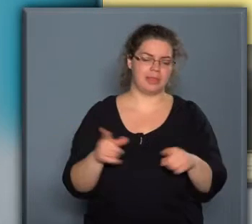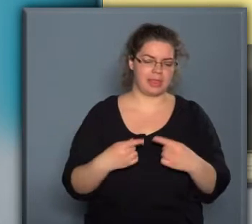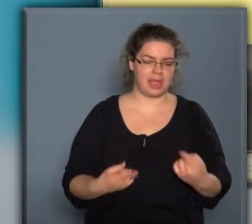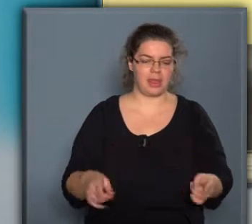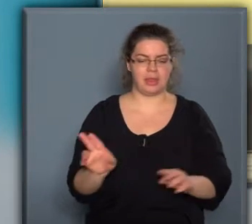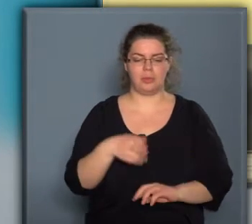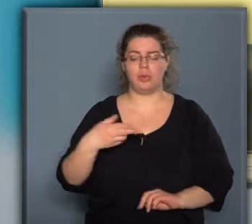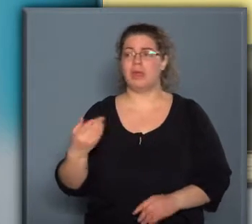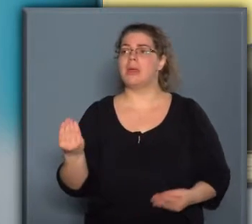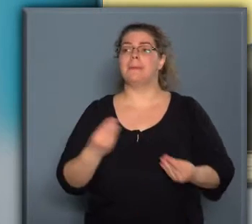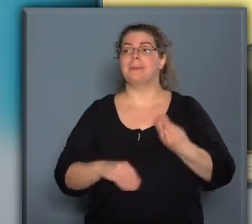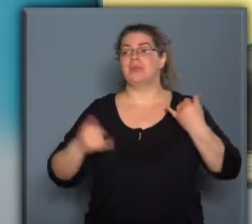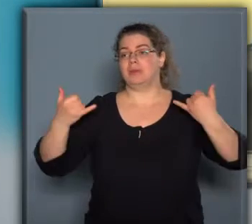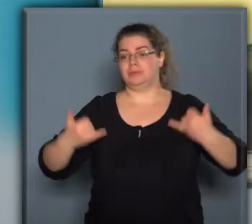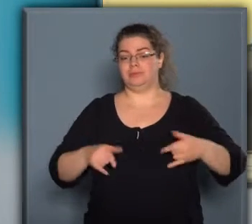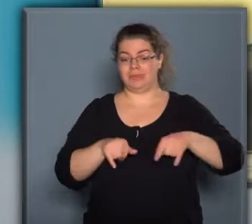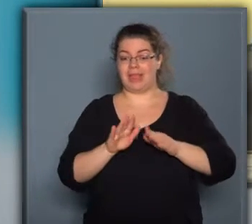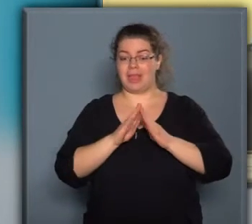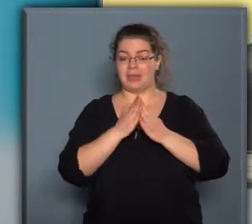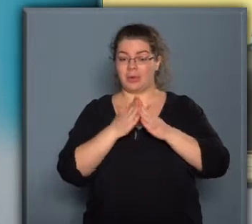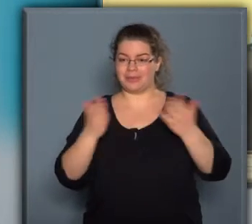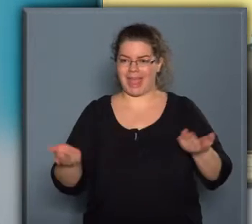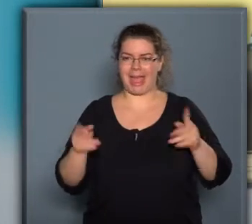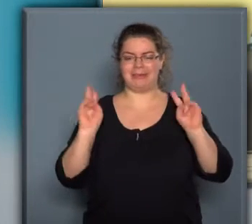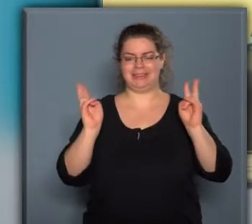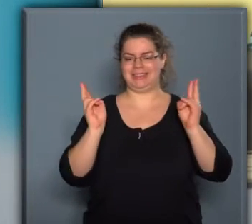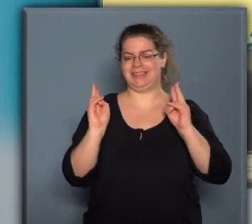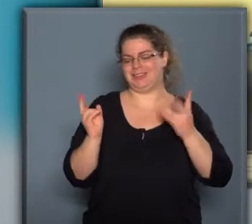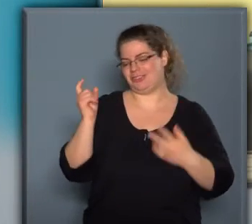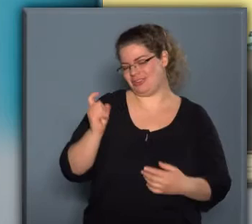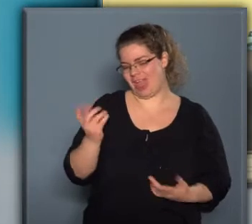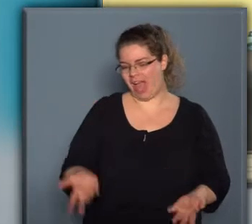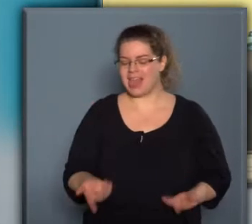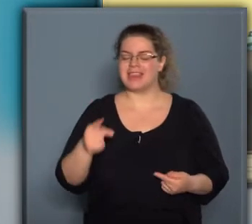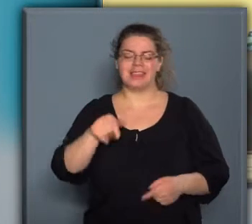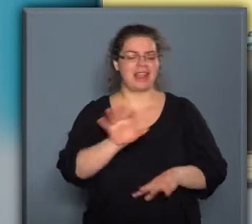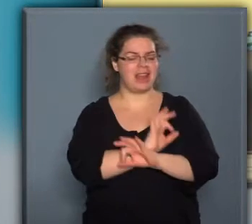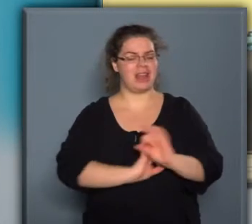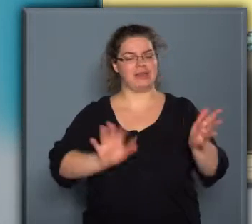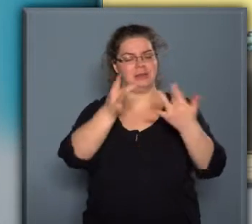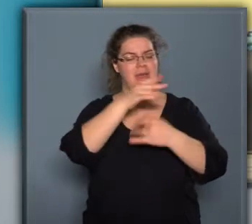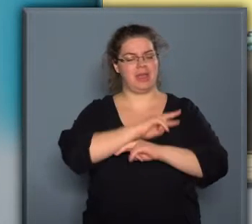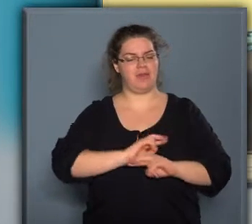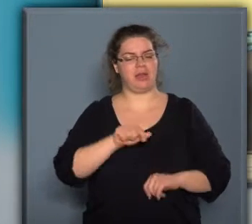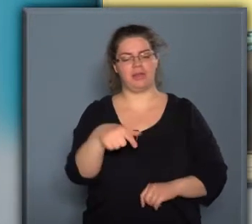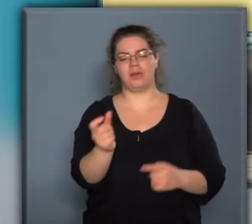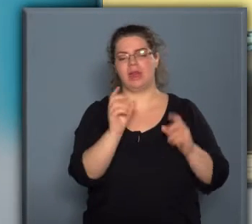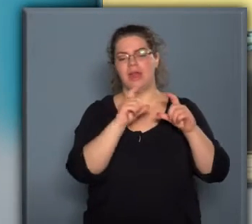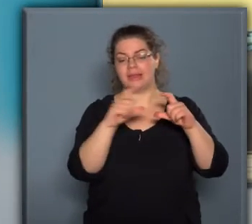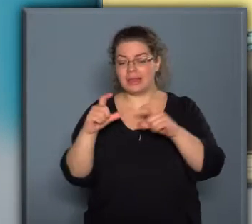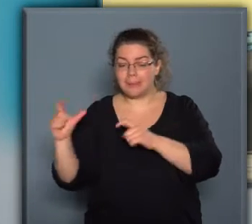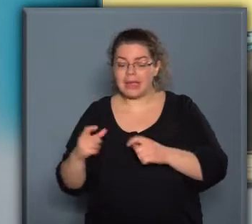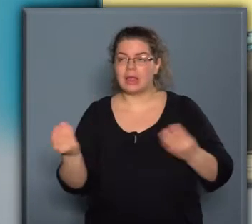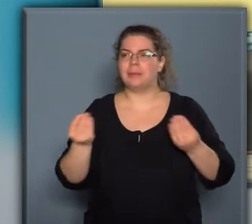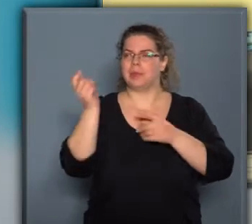művészet. Most, hogy mivel ez egy könyvtár, egy kincstár, én azt gondolom, hogy itt a legjobb helye van azoknak a képeknek,